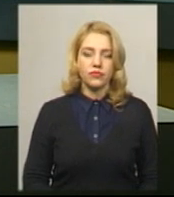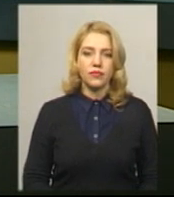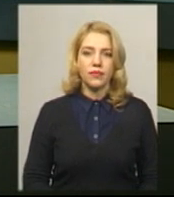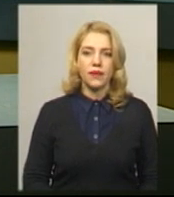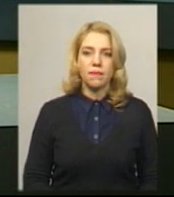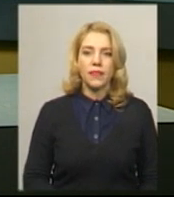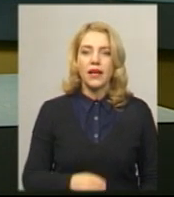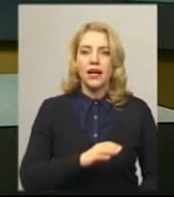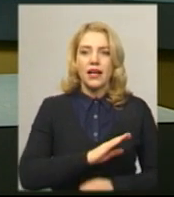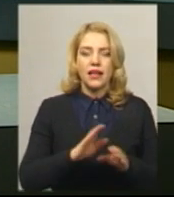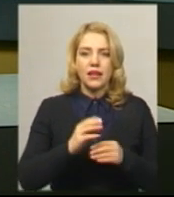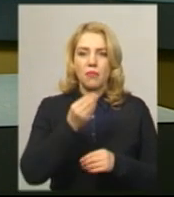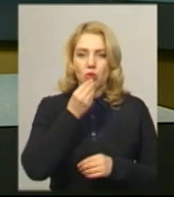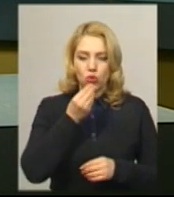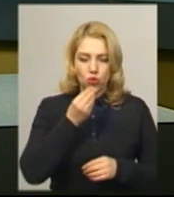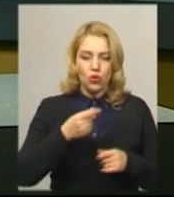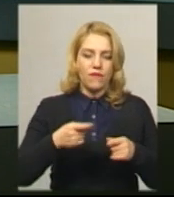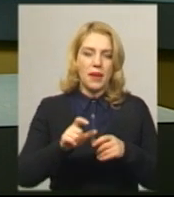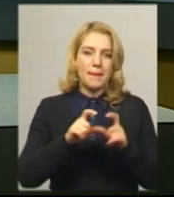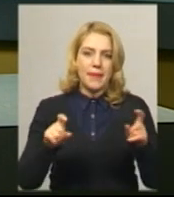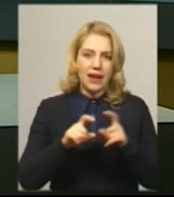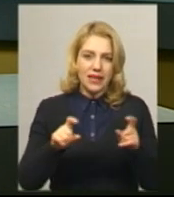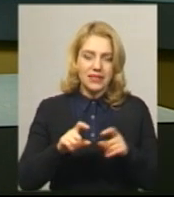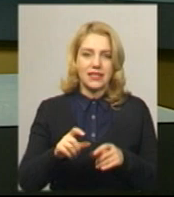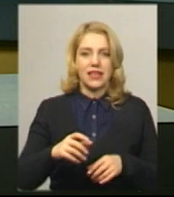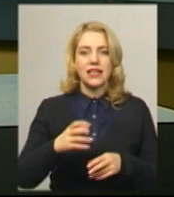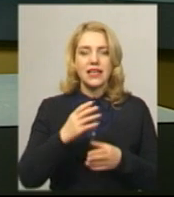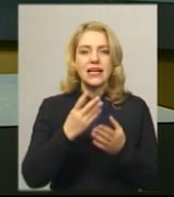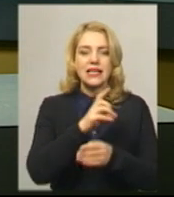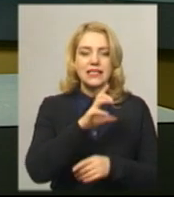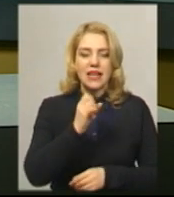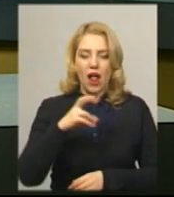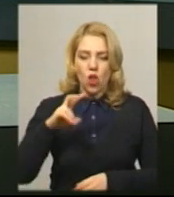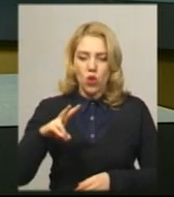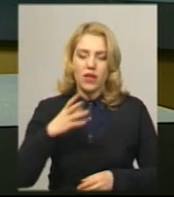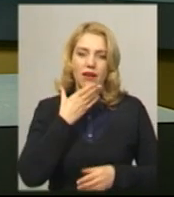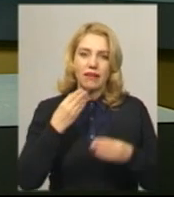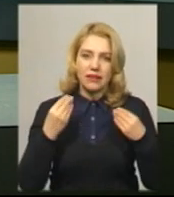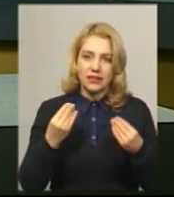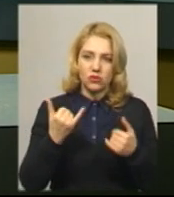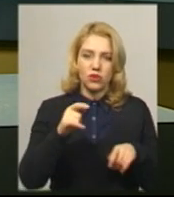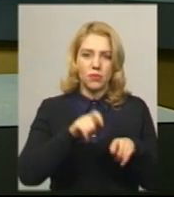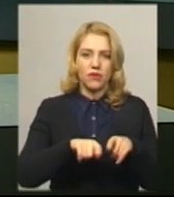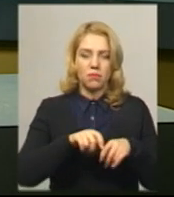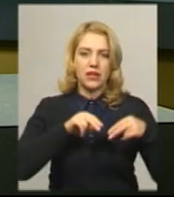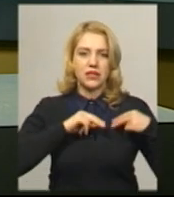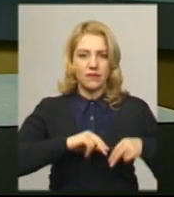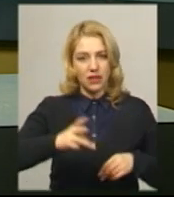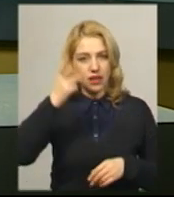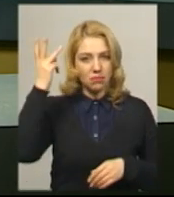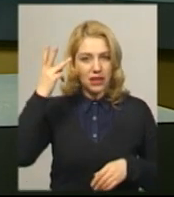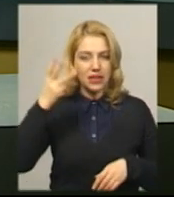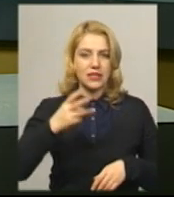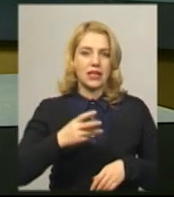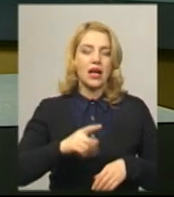Непродуктові магазини, кафе та ресторани, салони краси та порукарні відсьогодні перевіряють працівники Хмельницької муніципальної